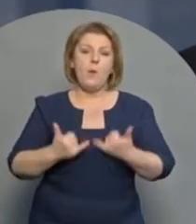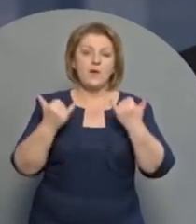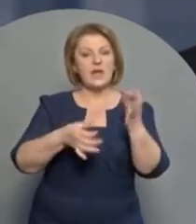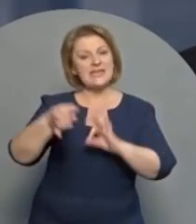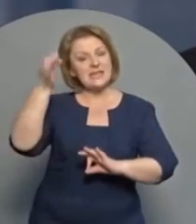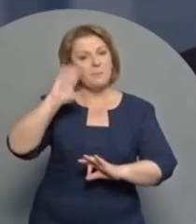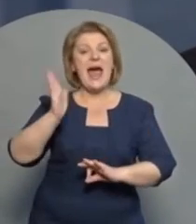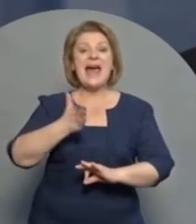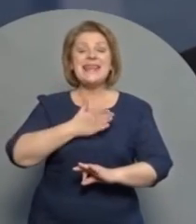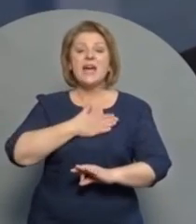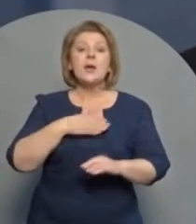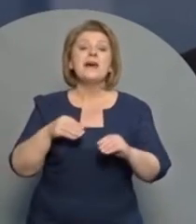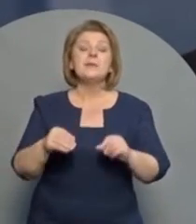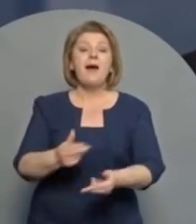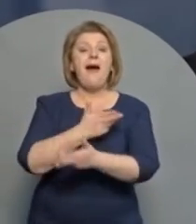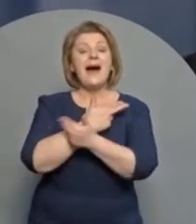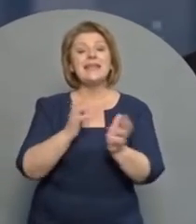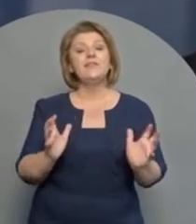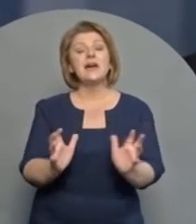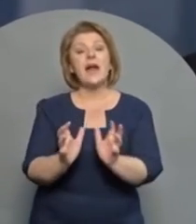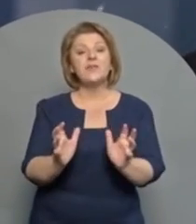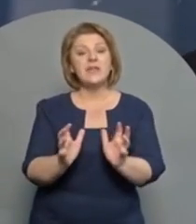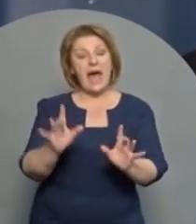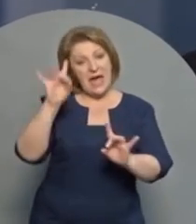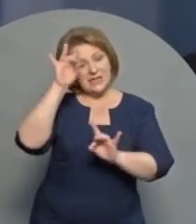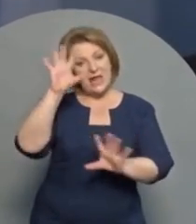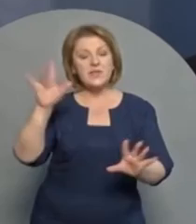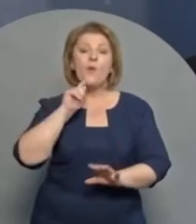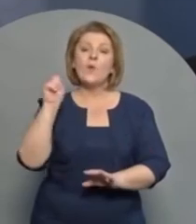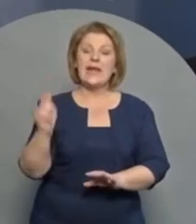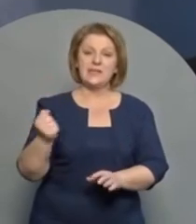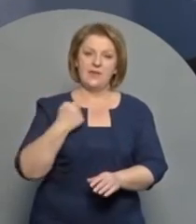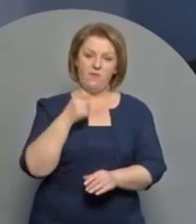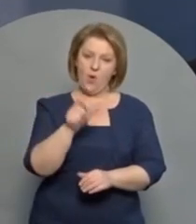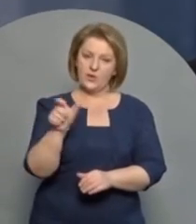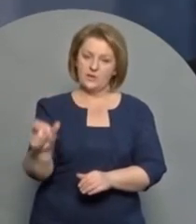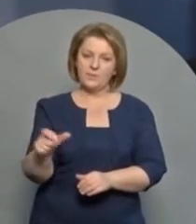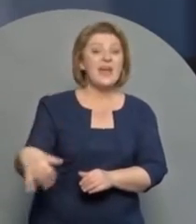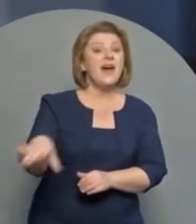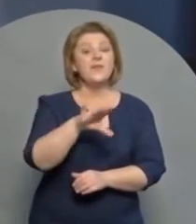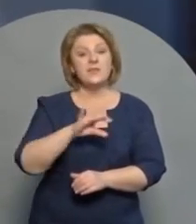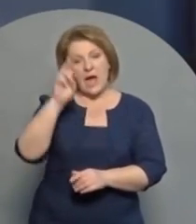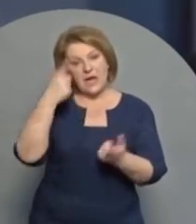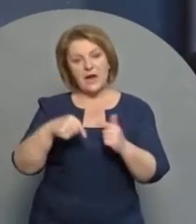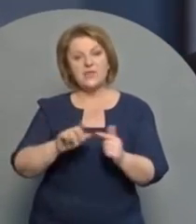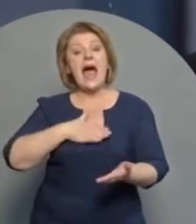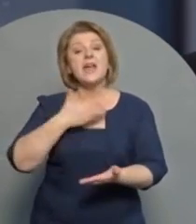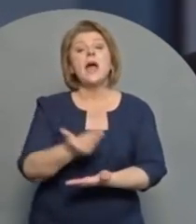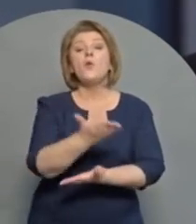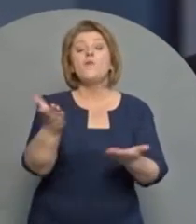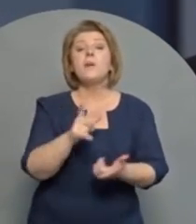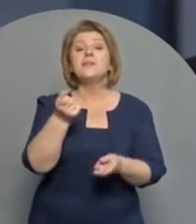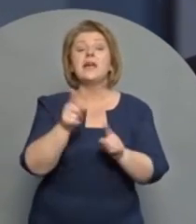пашаною згадаємо наших земних ангелів-хранителів славні українські воїни. Вся країна